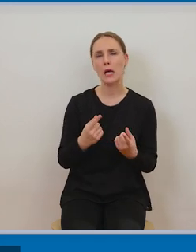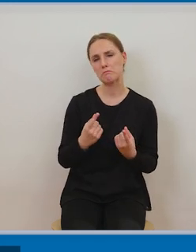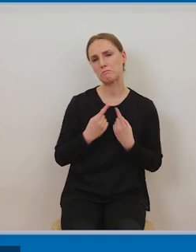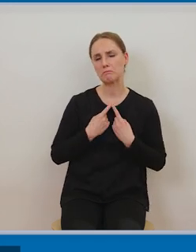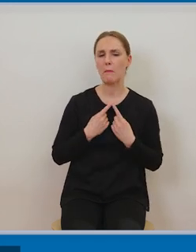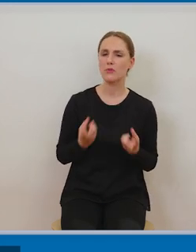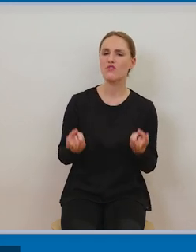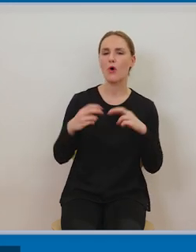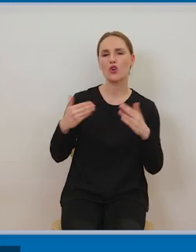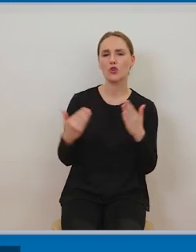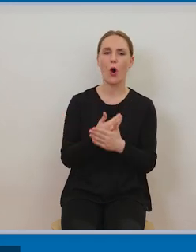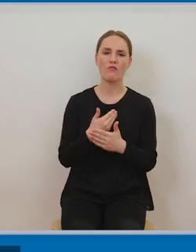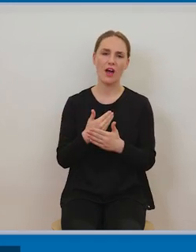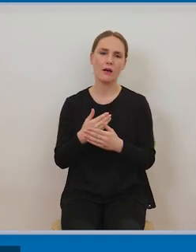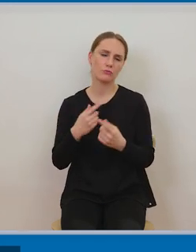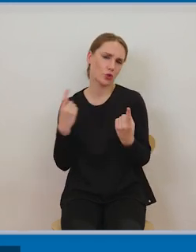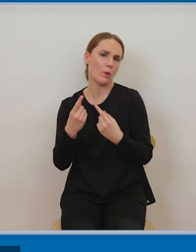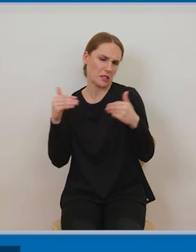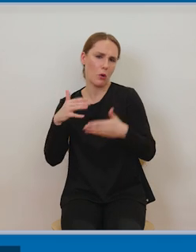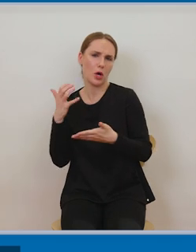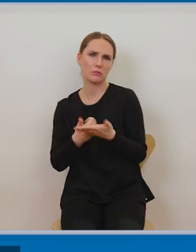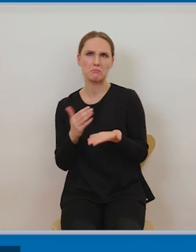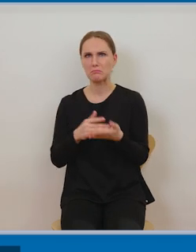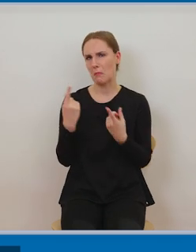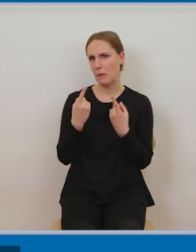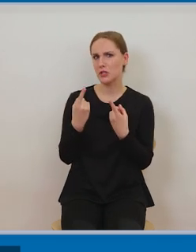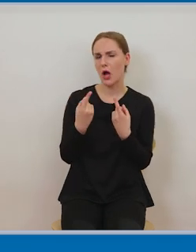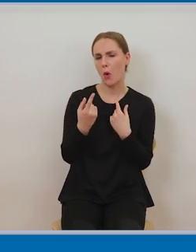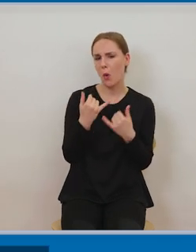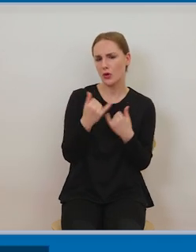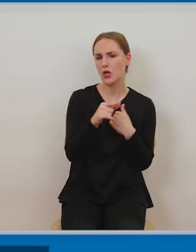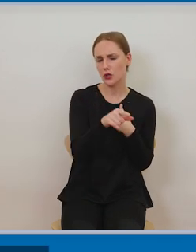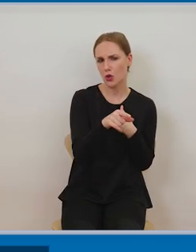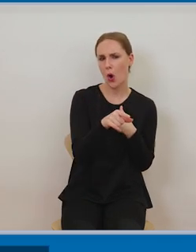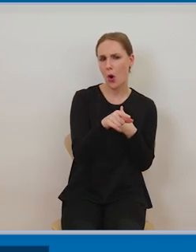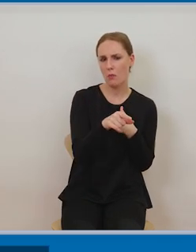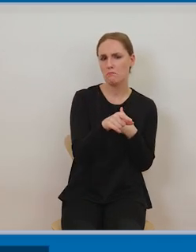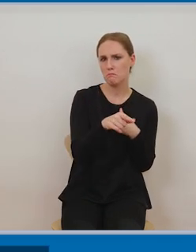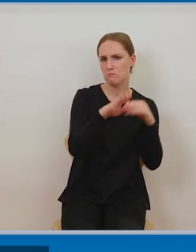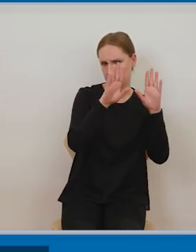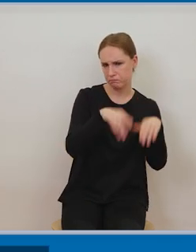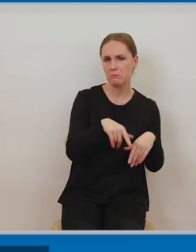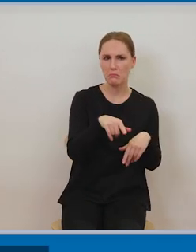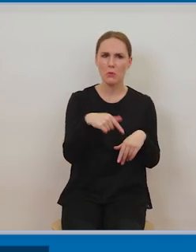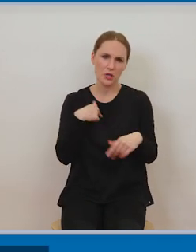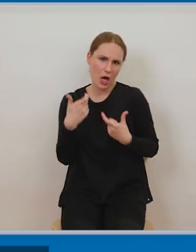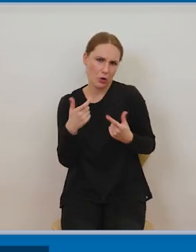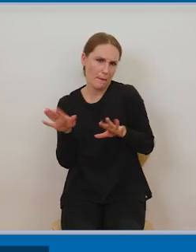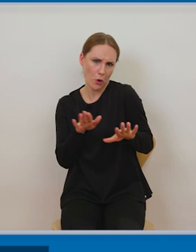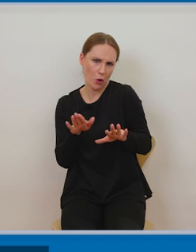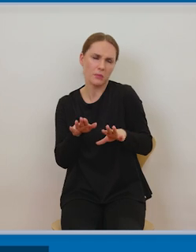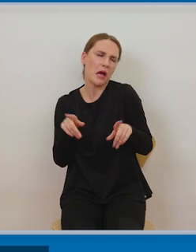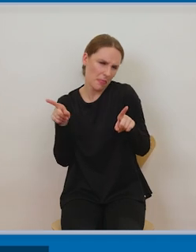dozwolonego użytku jest zamknięty i te reguły po to są określone żeby precyzyjnie wskazać w jakim